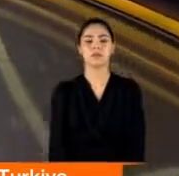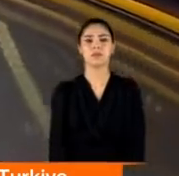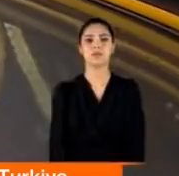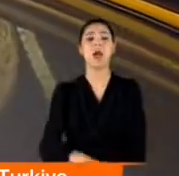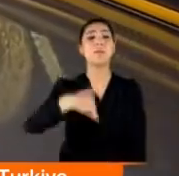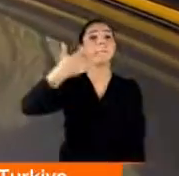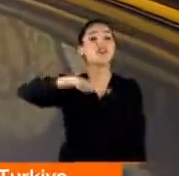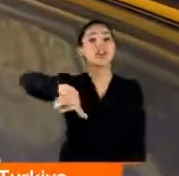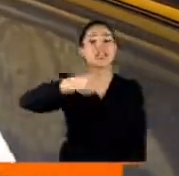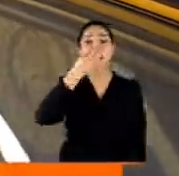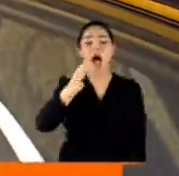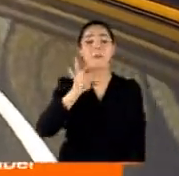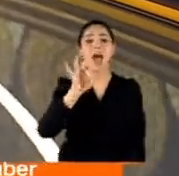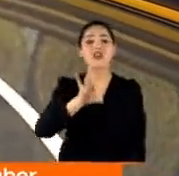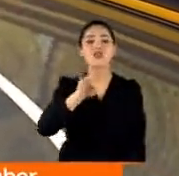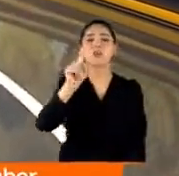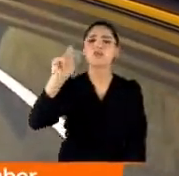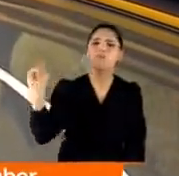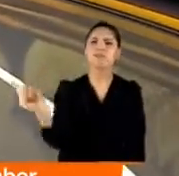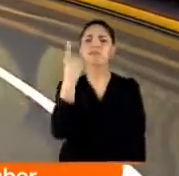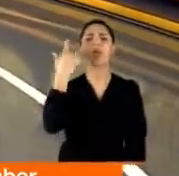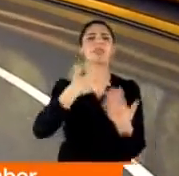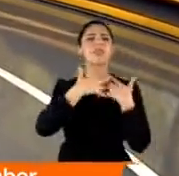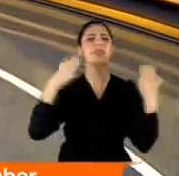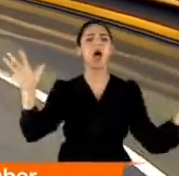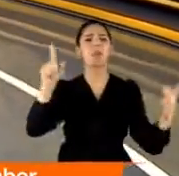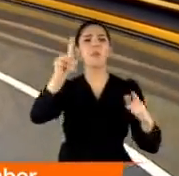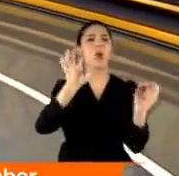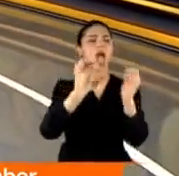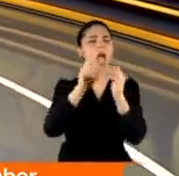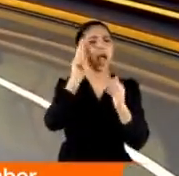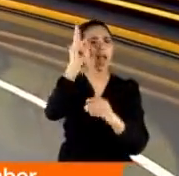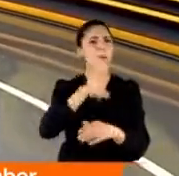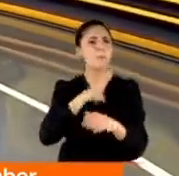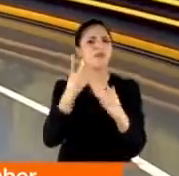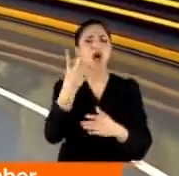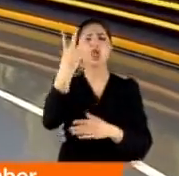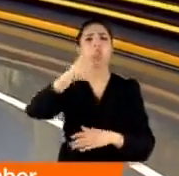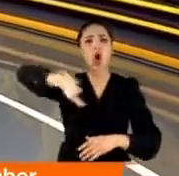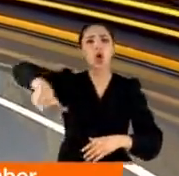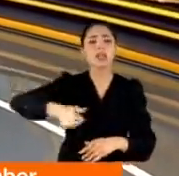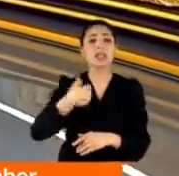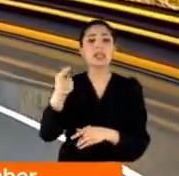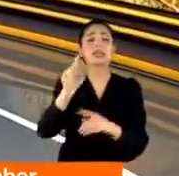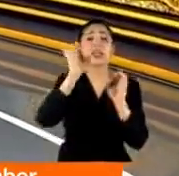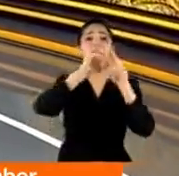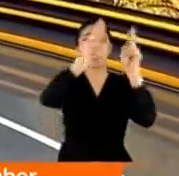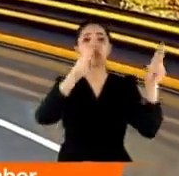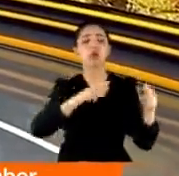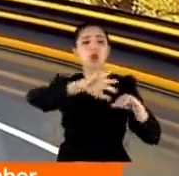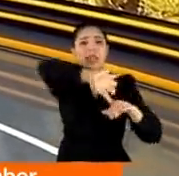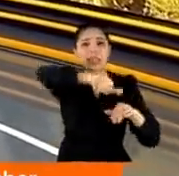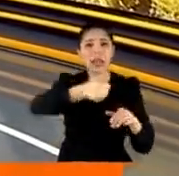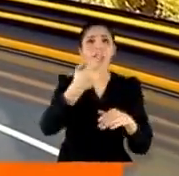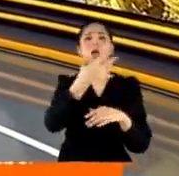Bir başka hırsızlık haberinde sıra ama bu kez çok daha büyük bir şebekeden bahsedeceğiz. Çünkü dört hırsız gözlerine kestirdikleri kuyumcu dükkanlarını